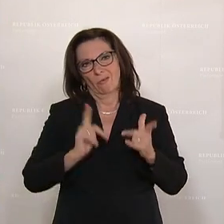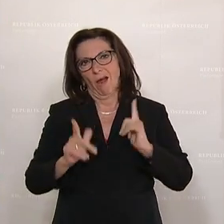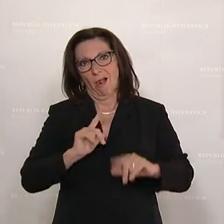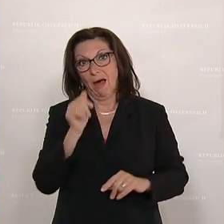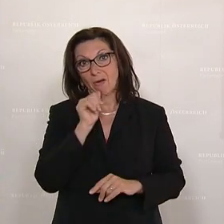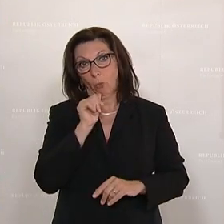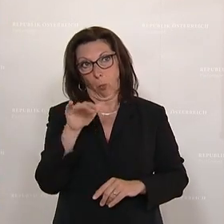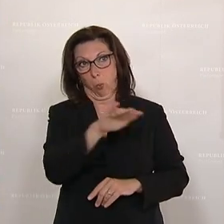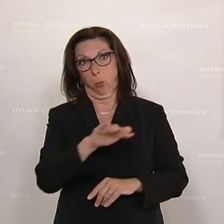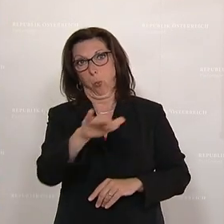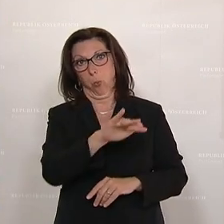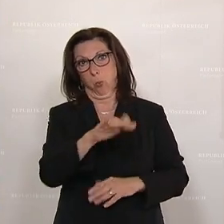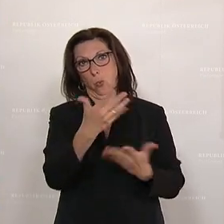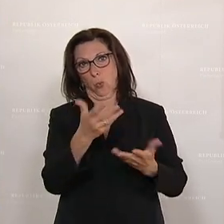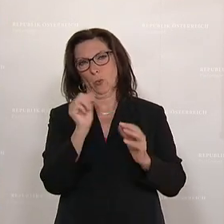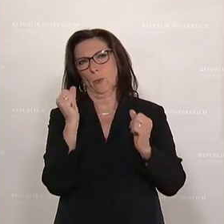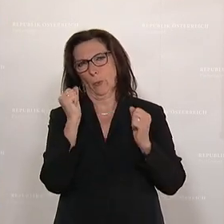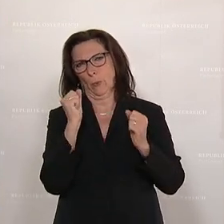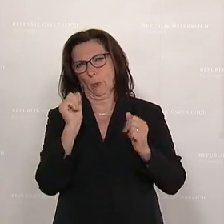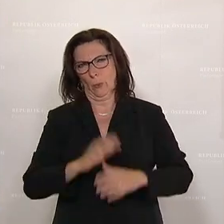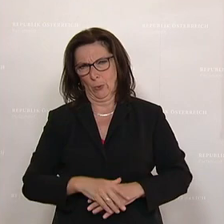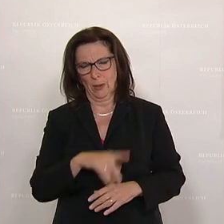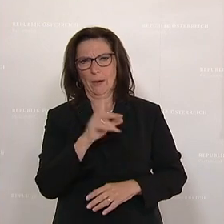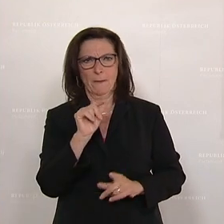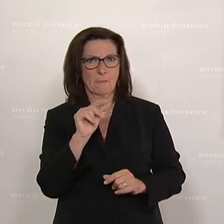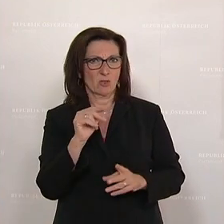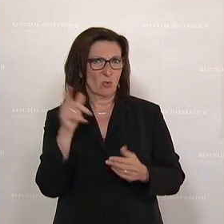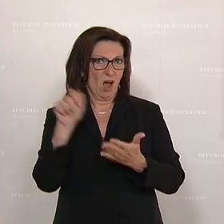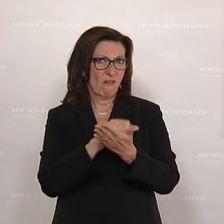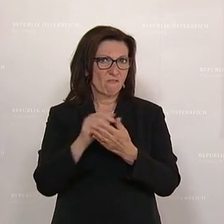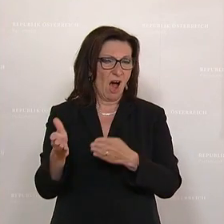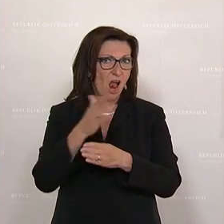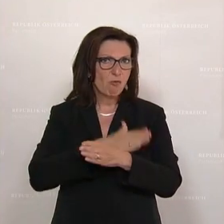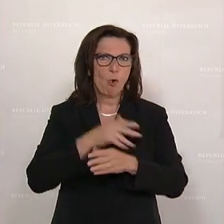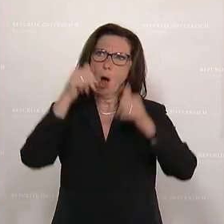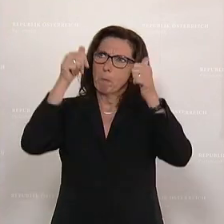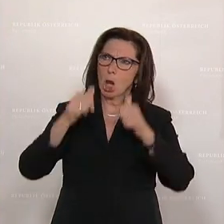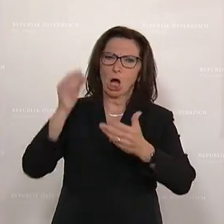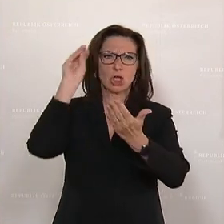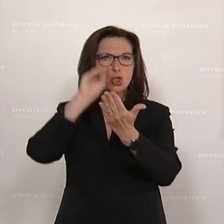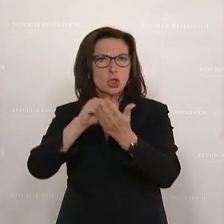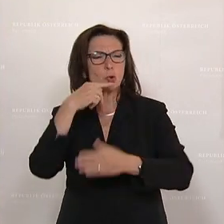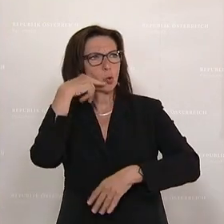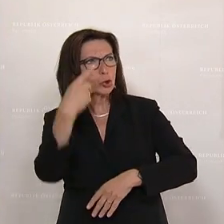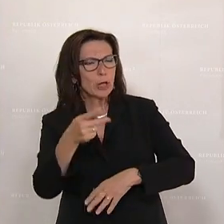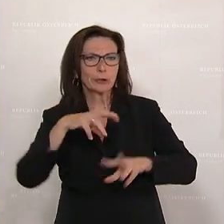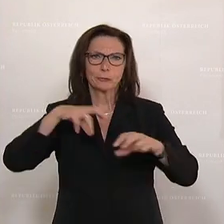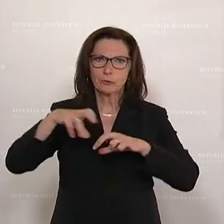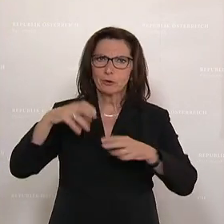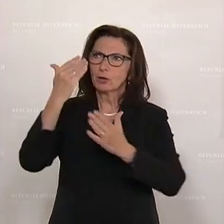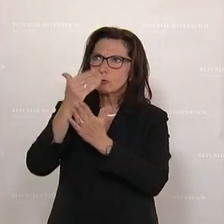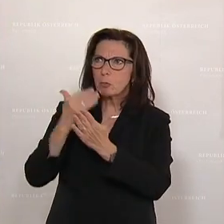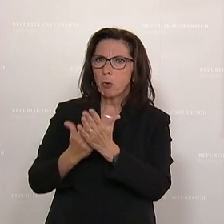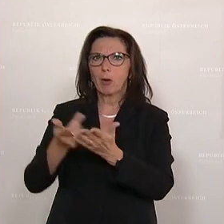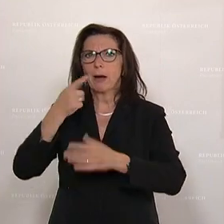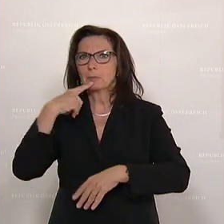ein besonders stark vertretenes Phänomen. So entspricht das, was vor Wahlen plakatiert wurde und gesagt wurde und im Regierungsprogramm vereinbart wurde, nicht dem,